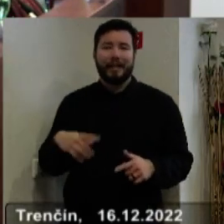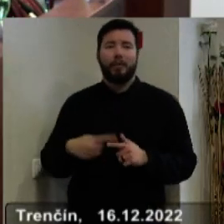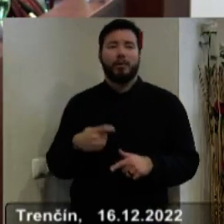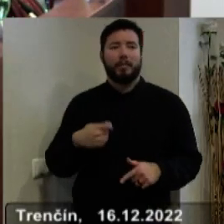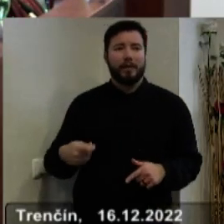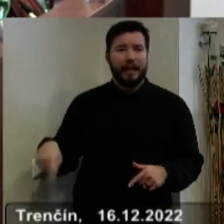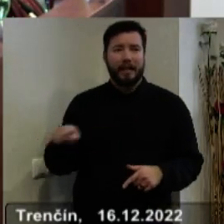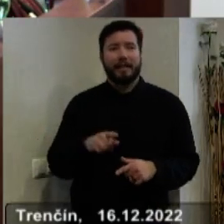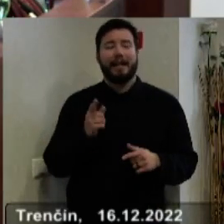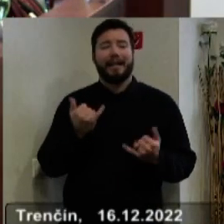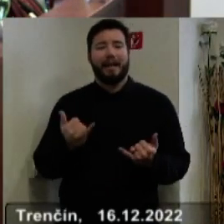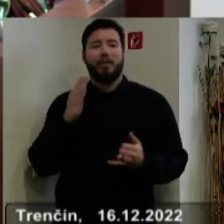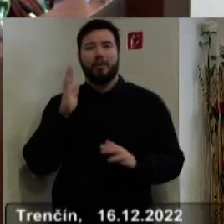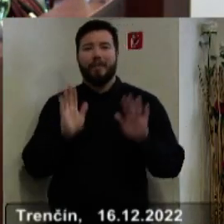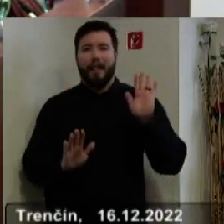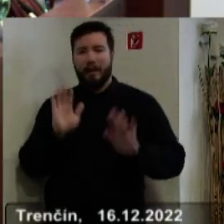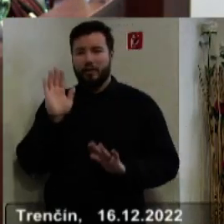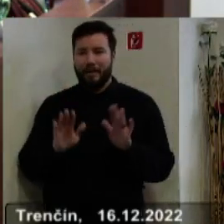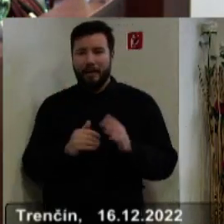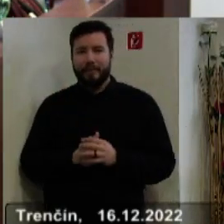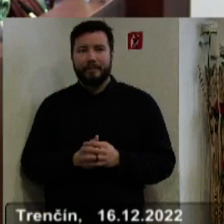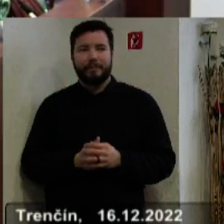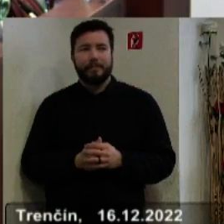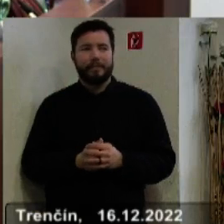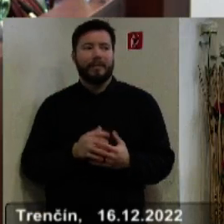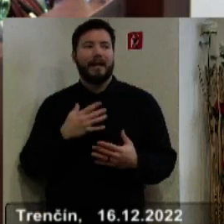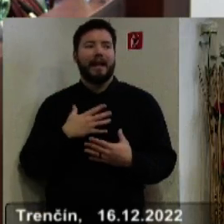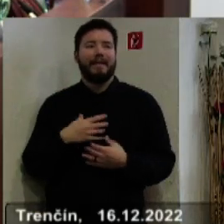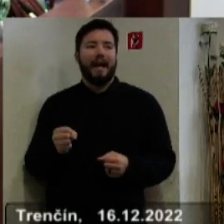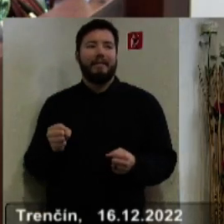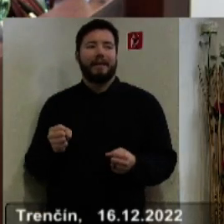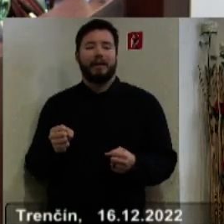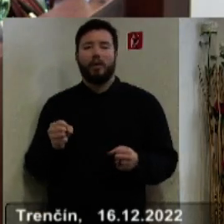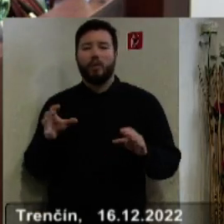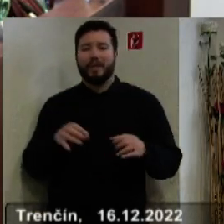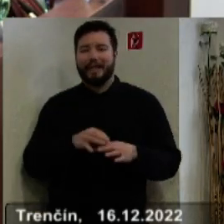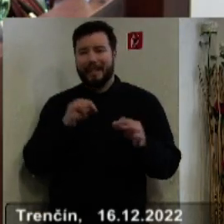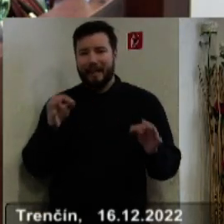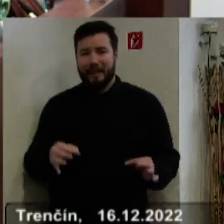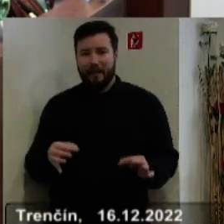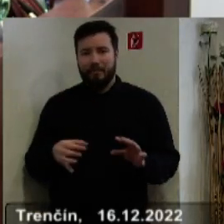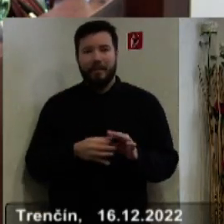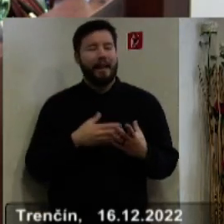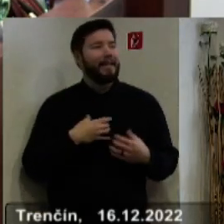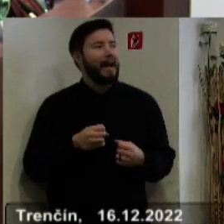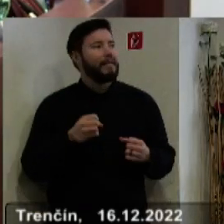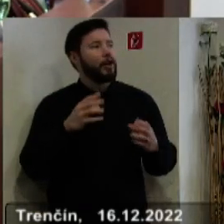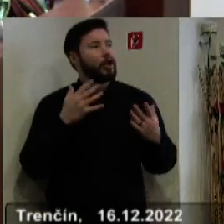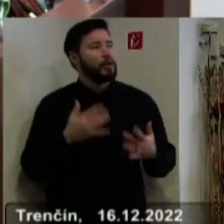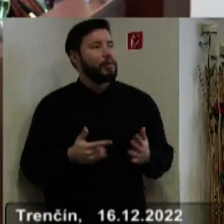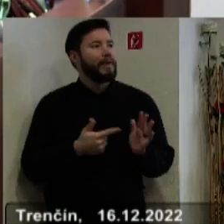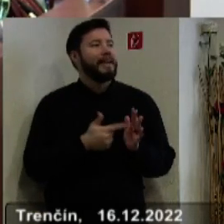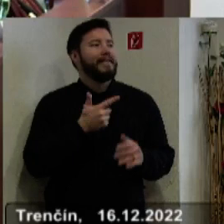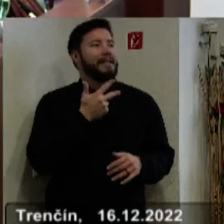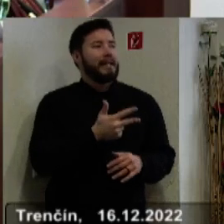poslanci, hlasovať ako prvé o návrhu uznesenia k návrhu rozpočtu Trenčianského samozprávneho kraja na